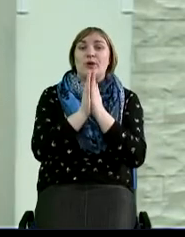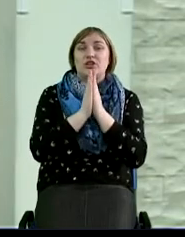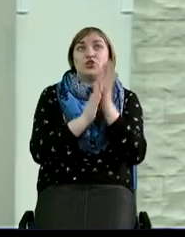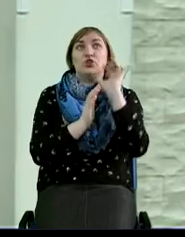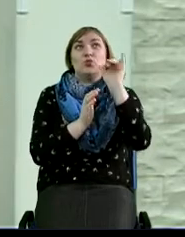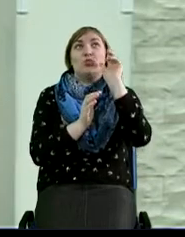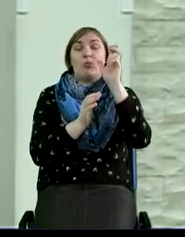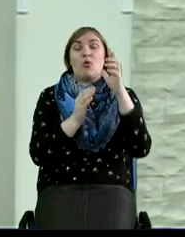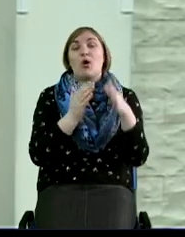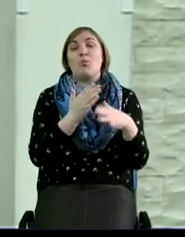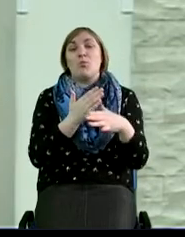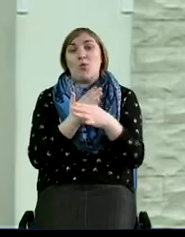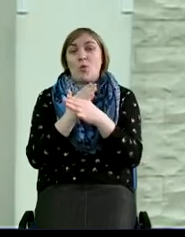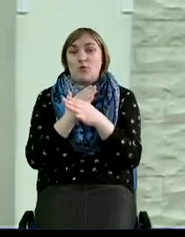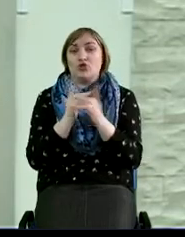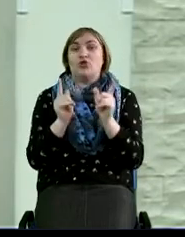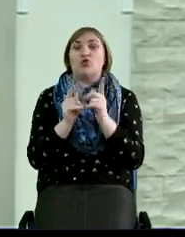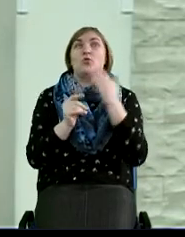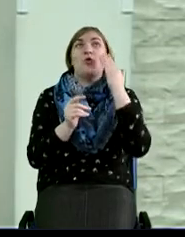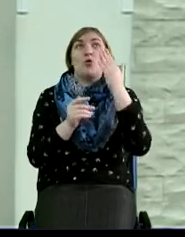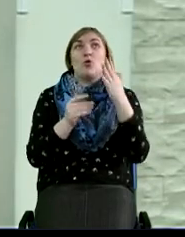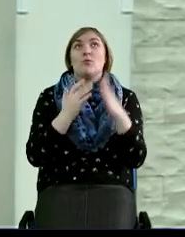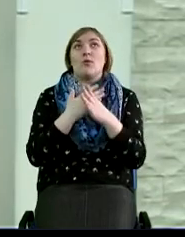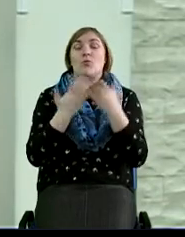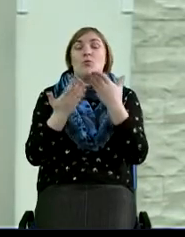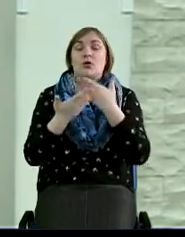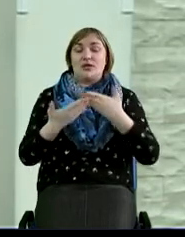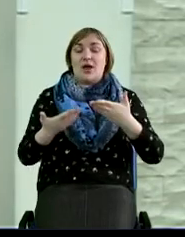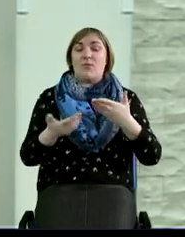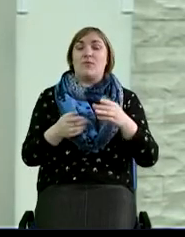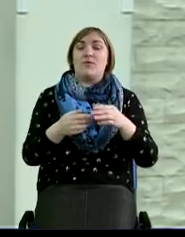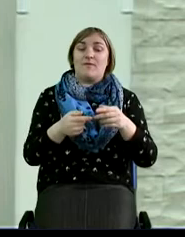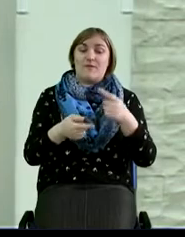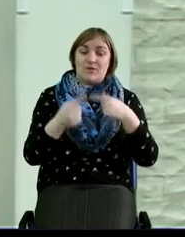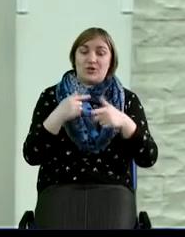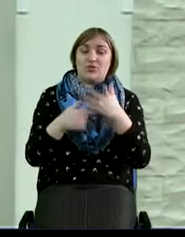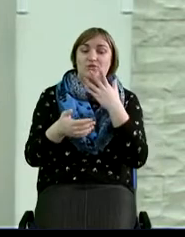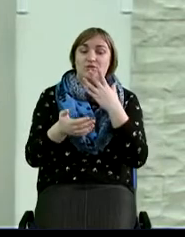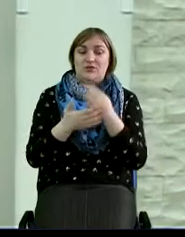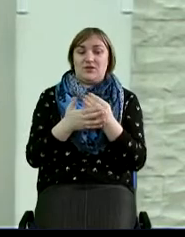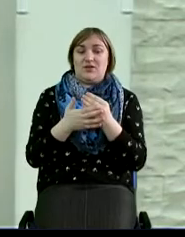помощи, чтобы Он нам помог вернуть все свои долги.